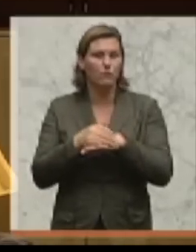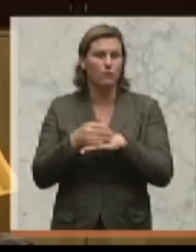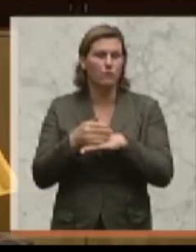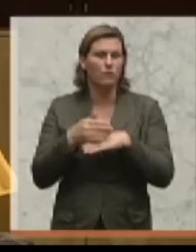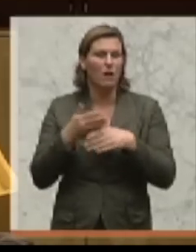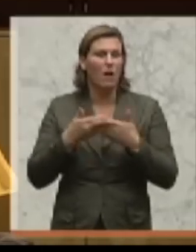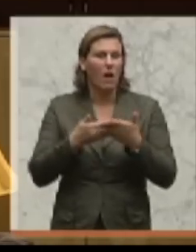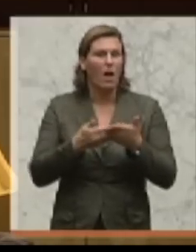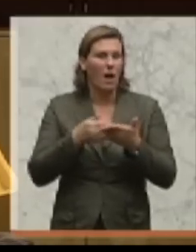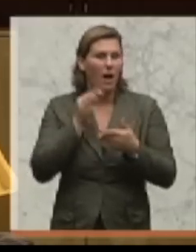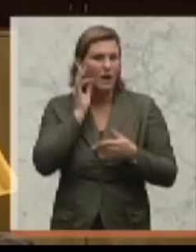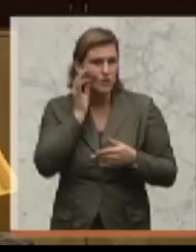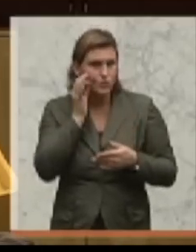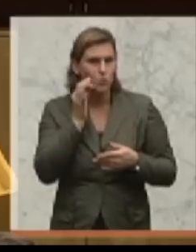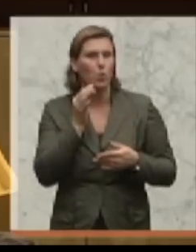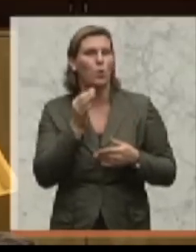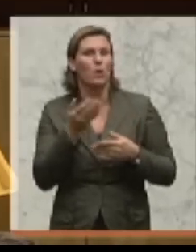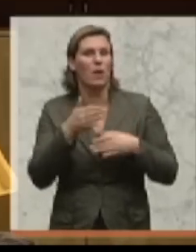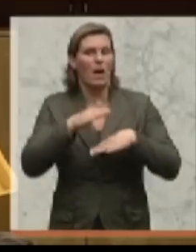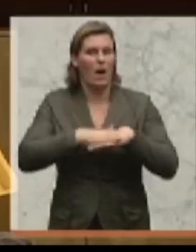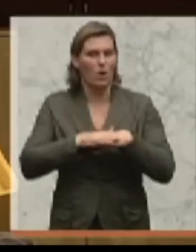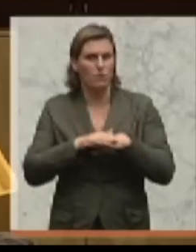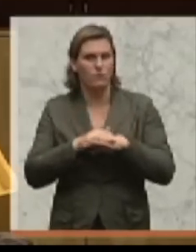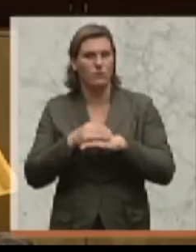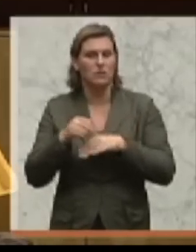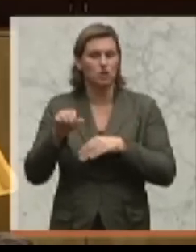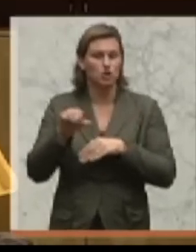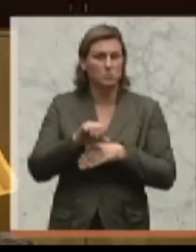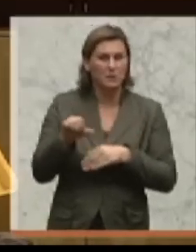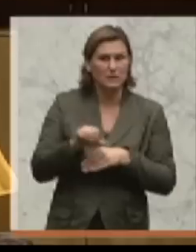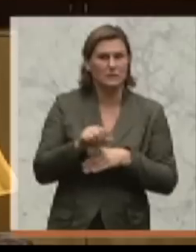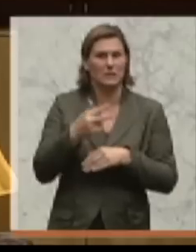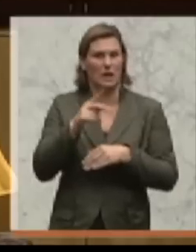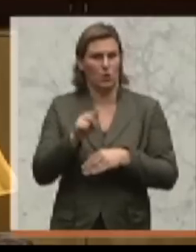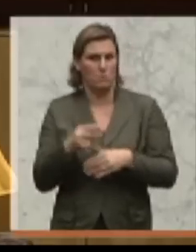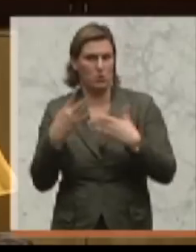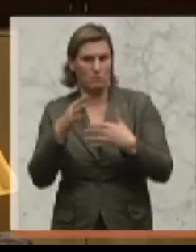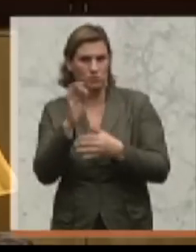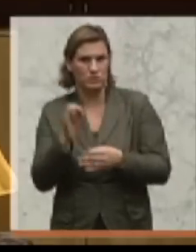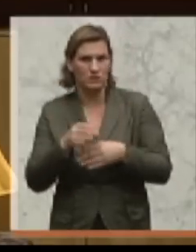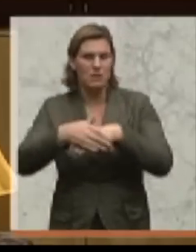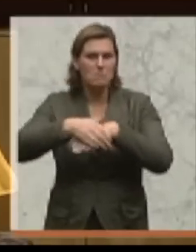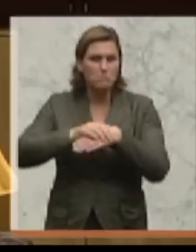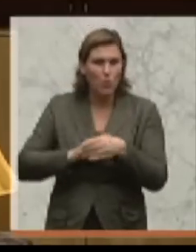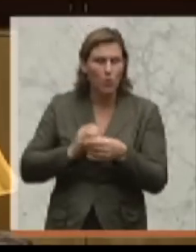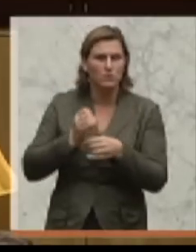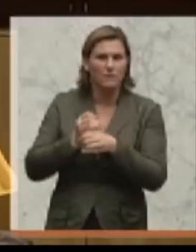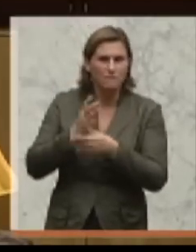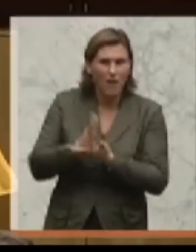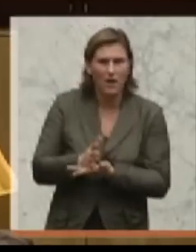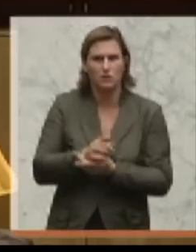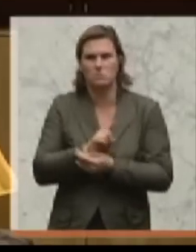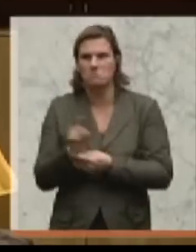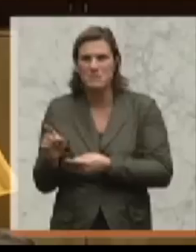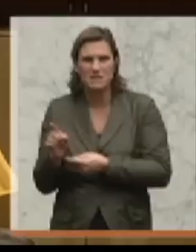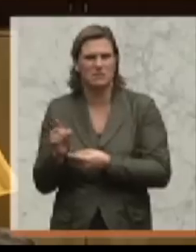Prozent, der Sprit um 9,3 Prozent, Brot, Fleischwaren, Getreideerzeugungen sind teilweise bis zu 7